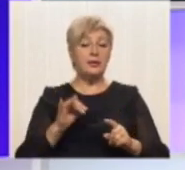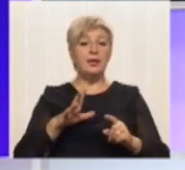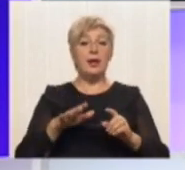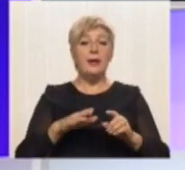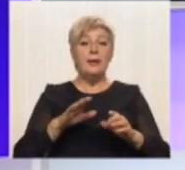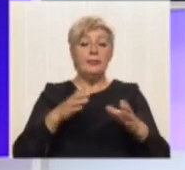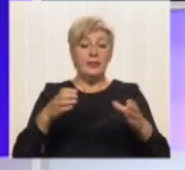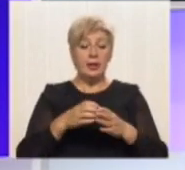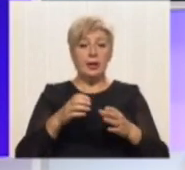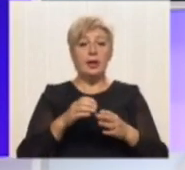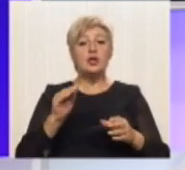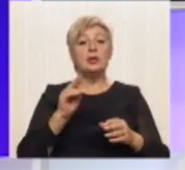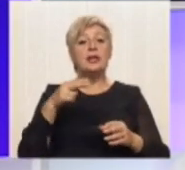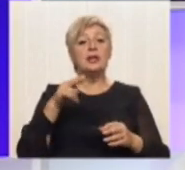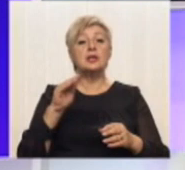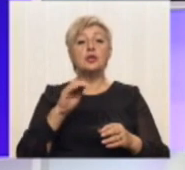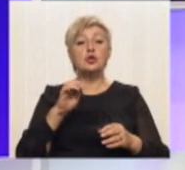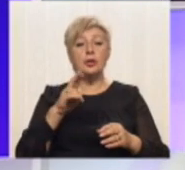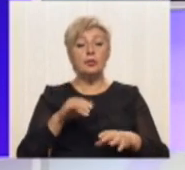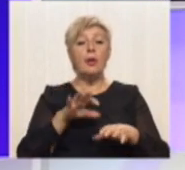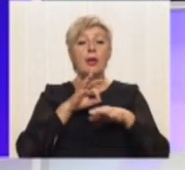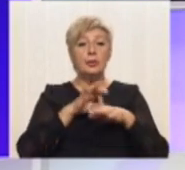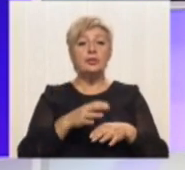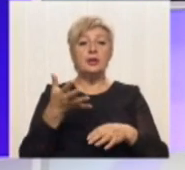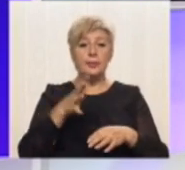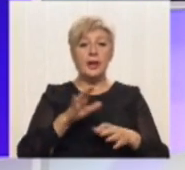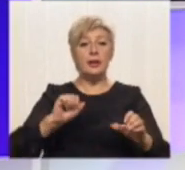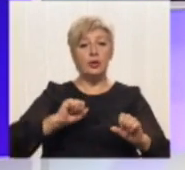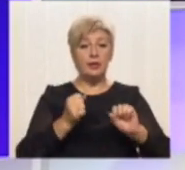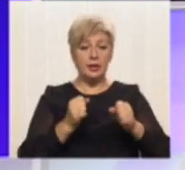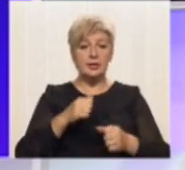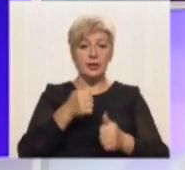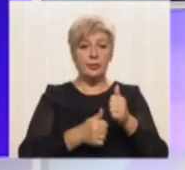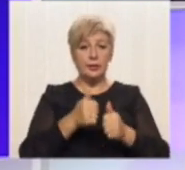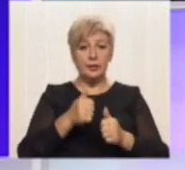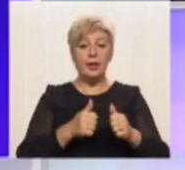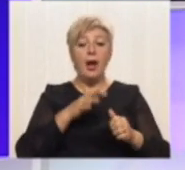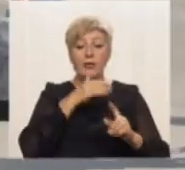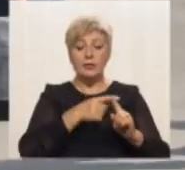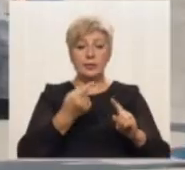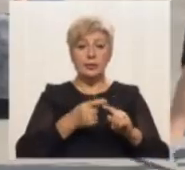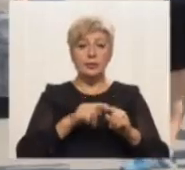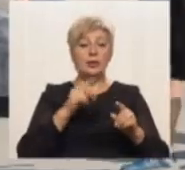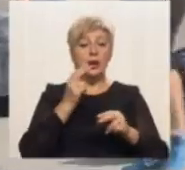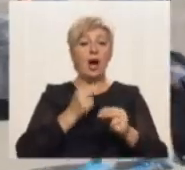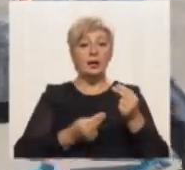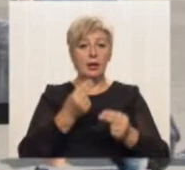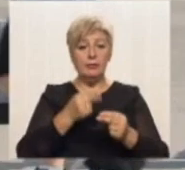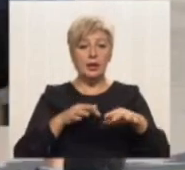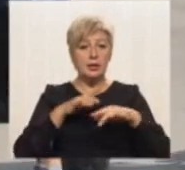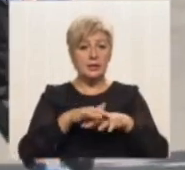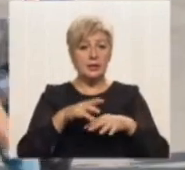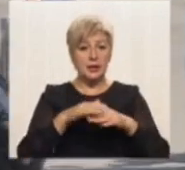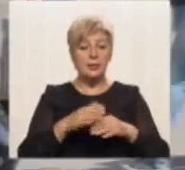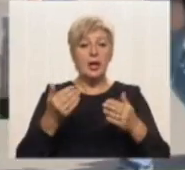Дениса Журавльова провели 5 товарських поєдинків, під час яких награвали схеми з новими гравцями клубу – Кирилом Натяжком,